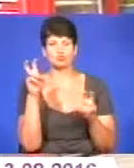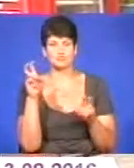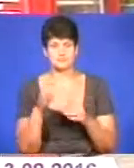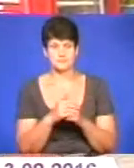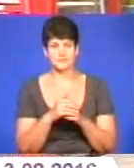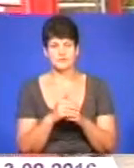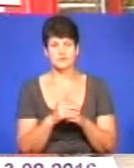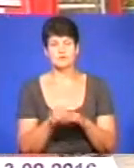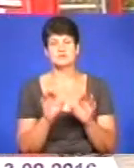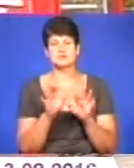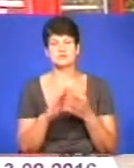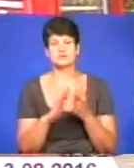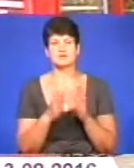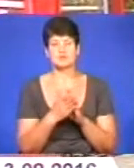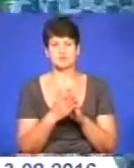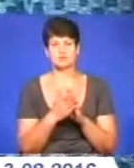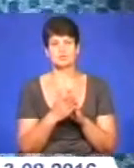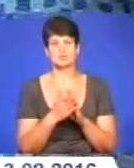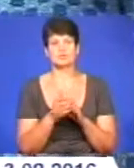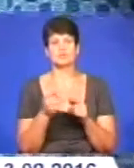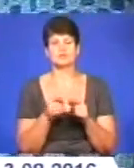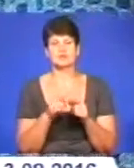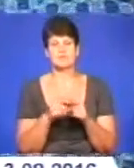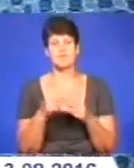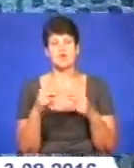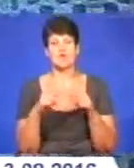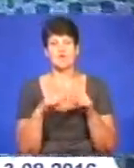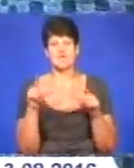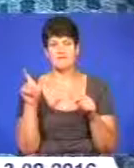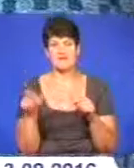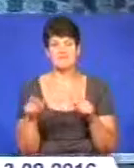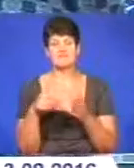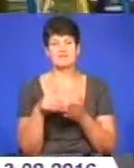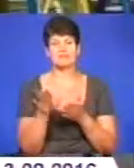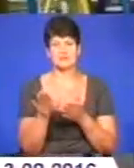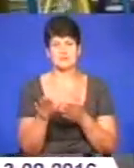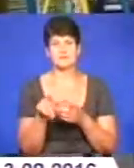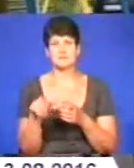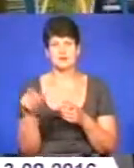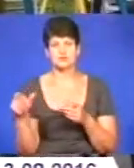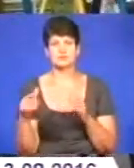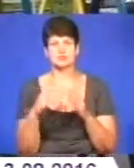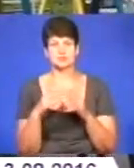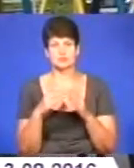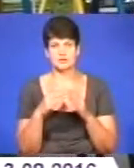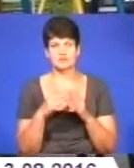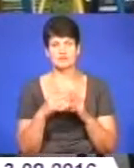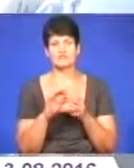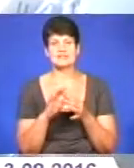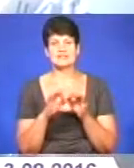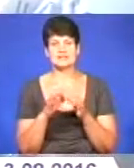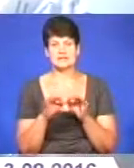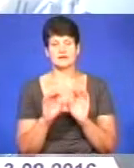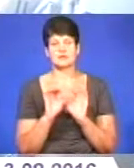Коментувати ситуацію на камеру продавець відмовилася. Мешканці будинку, які стали очевидцями інциденту, у деталях